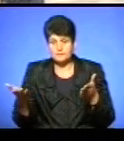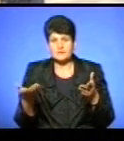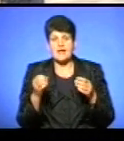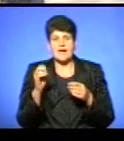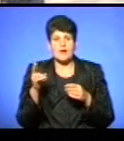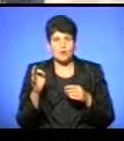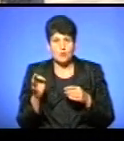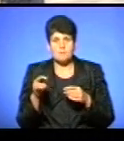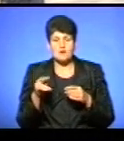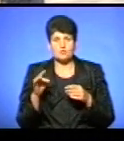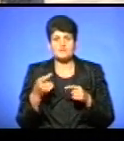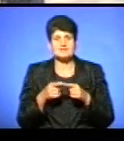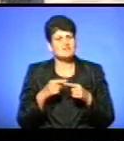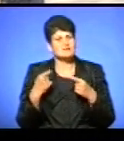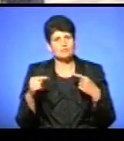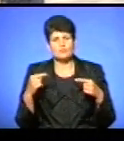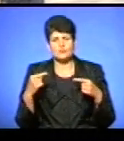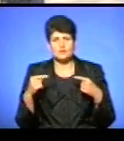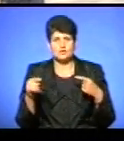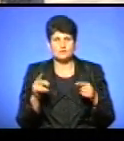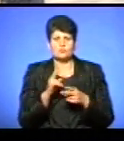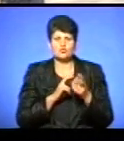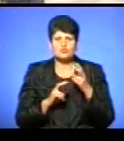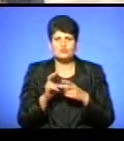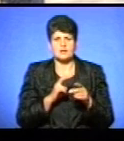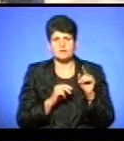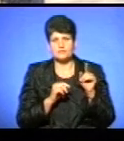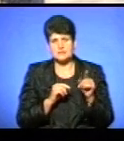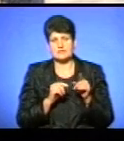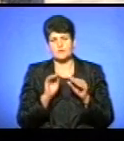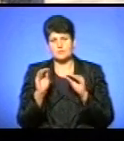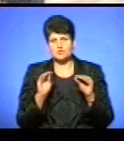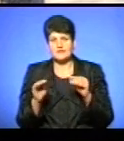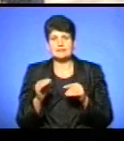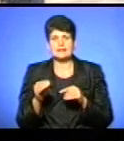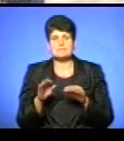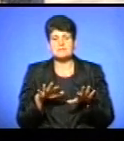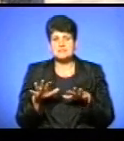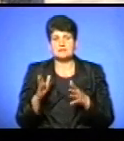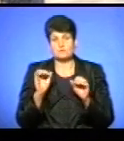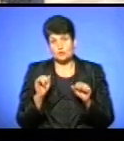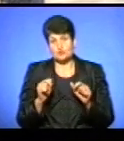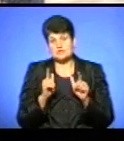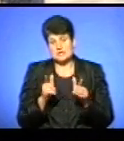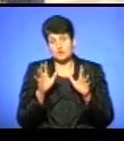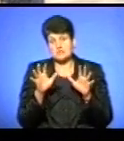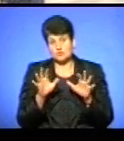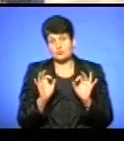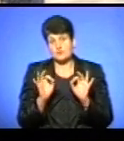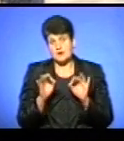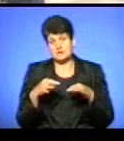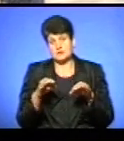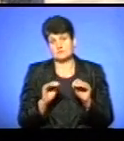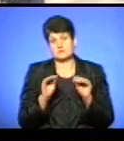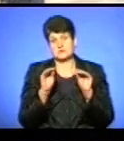екопарковки між деревами. Насправді це вже повинні чиновники міської ради підшукати і облаштувати для тернополян такі місця, на яких вони зможуть згідно закону і безпечно свої